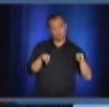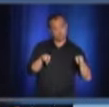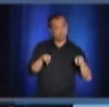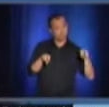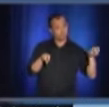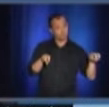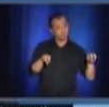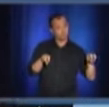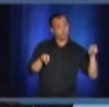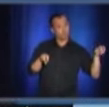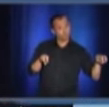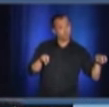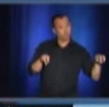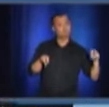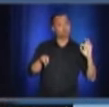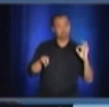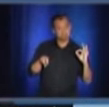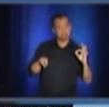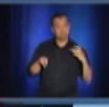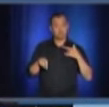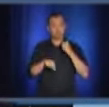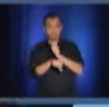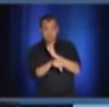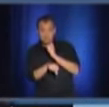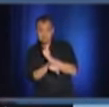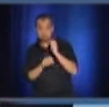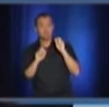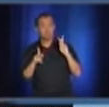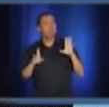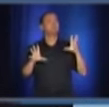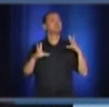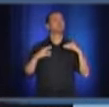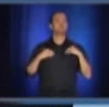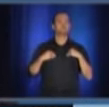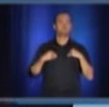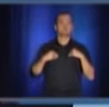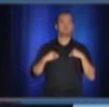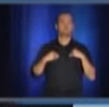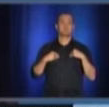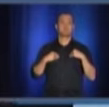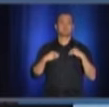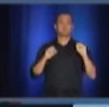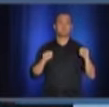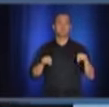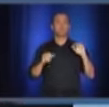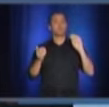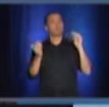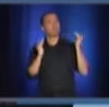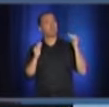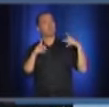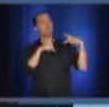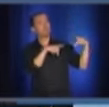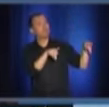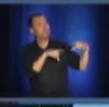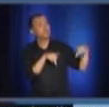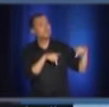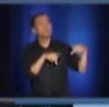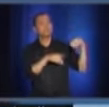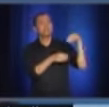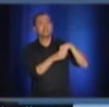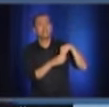comme rayon de distanciation. Je crois que c'est un risque acceptable.